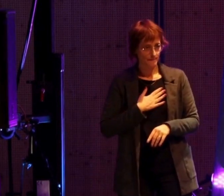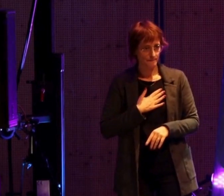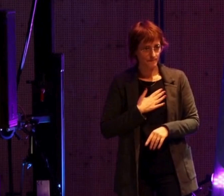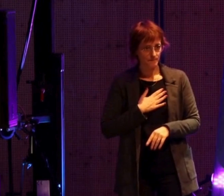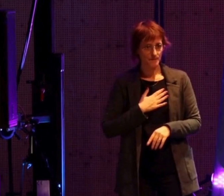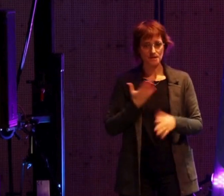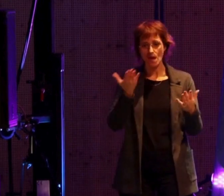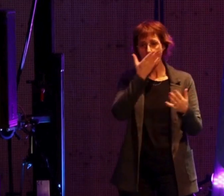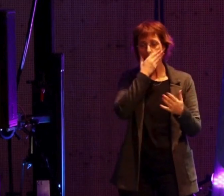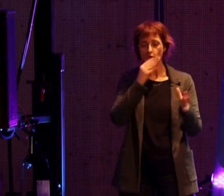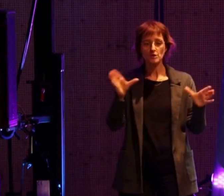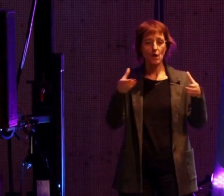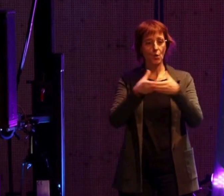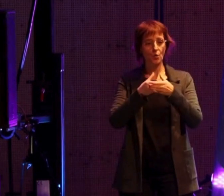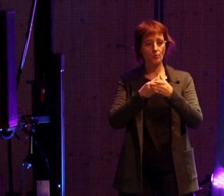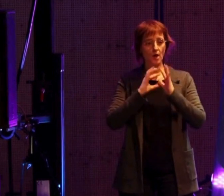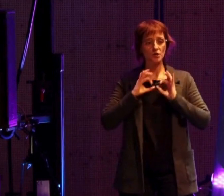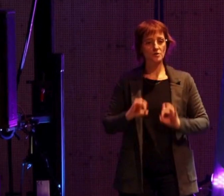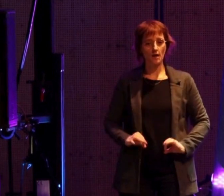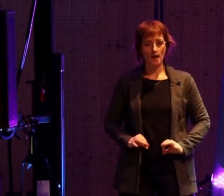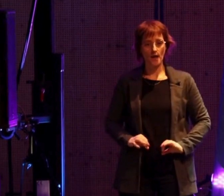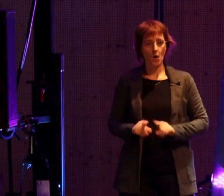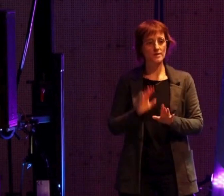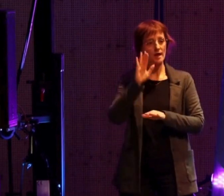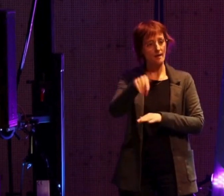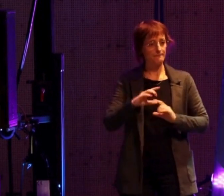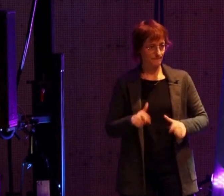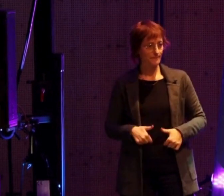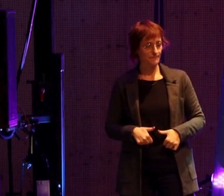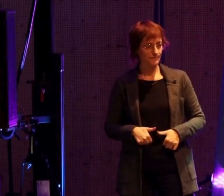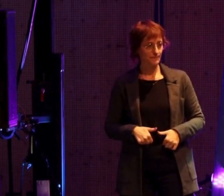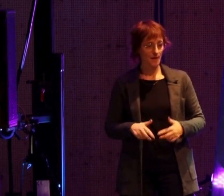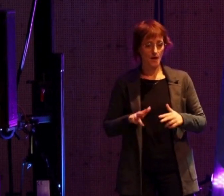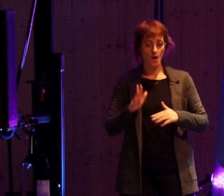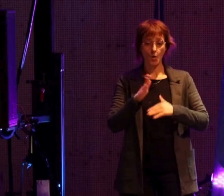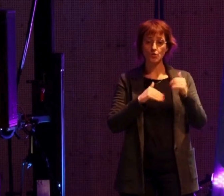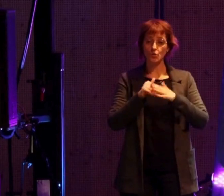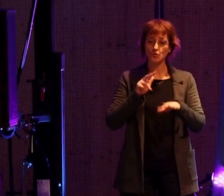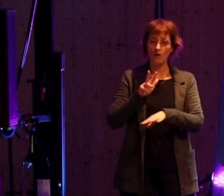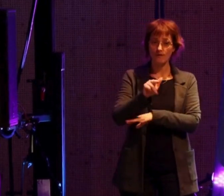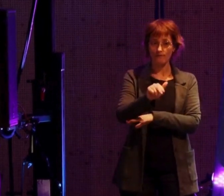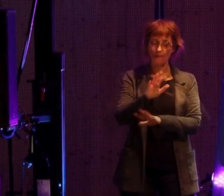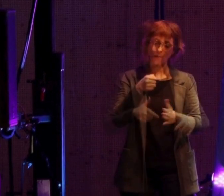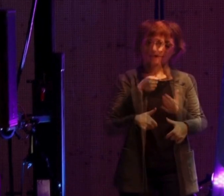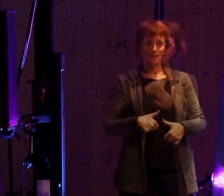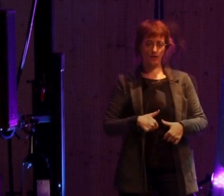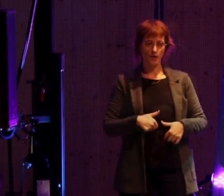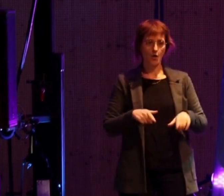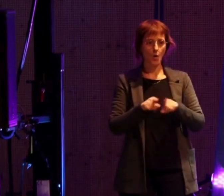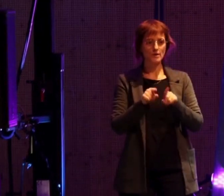magnifique groupe scolaire et périscolaire dont la construction va débuter d'ici à la fin de l'année